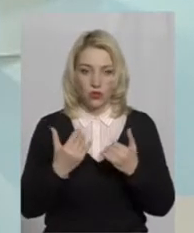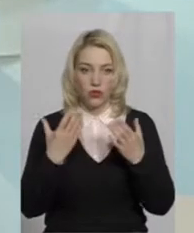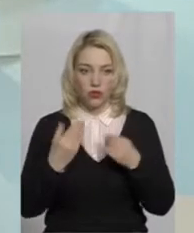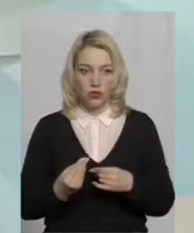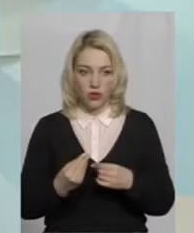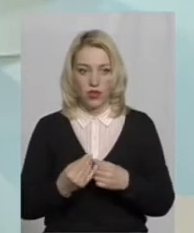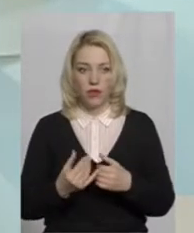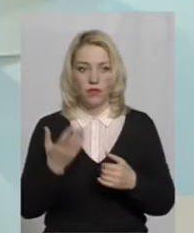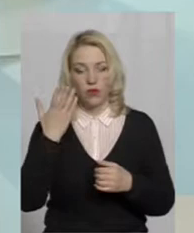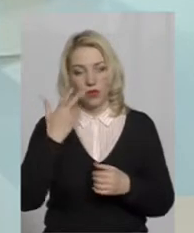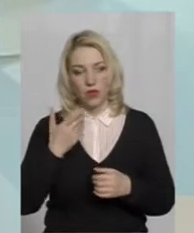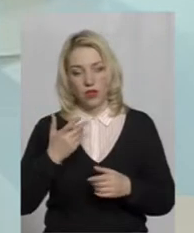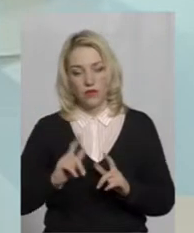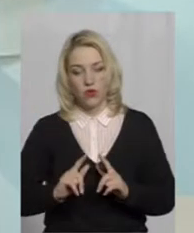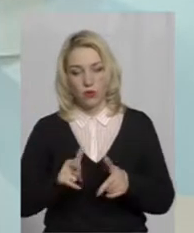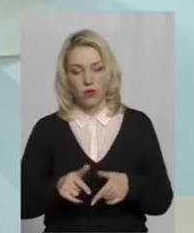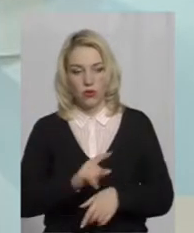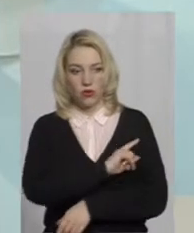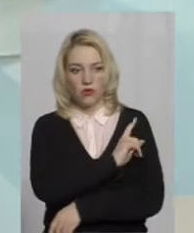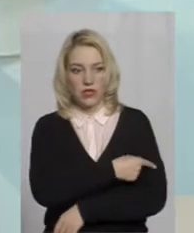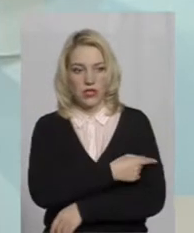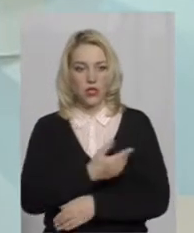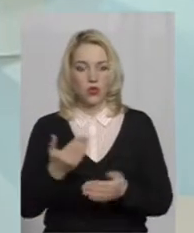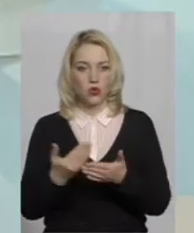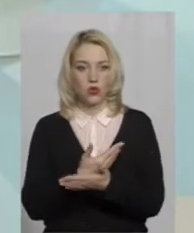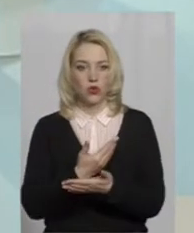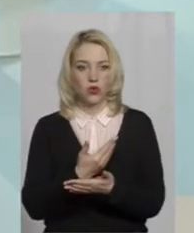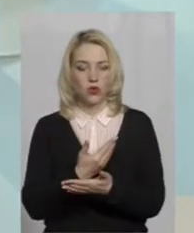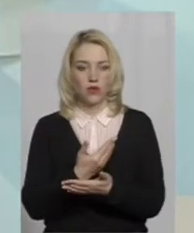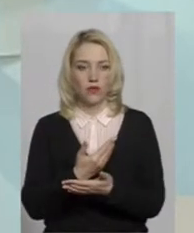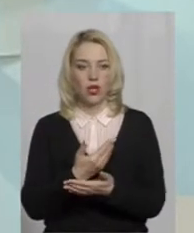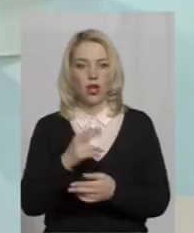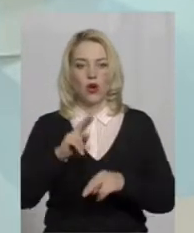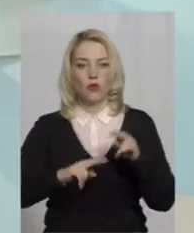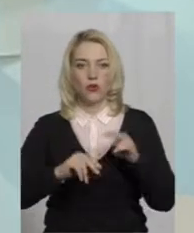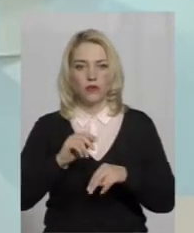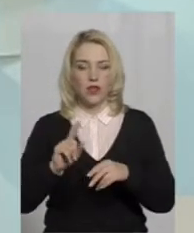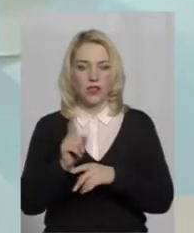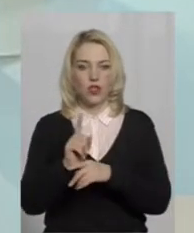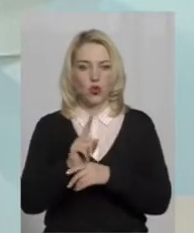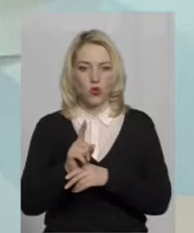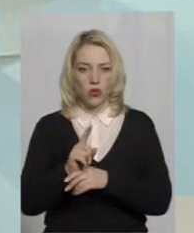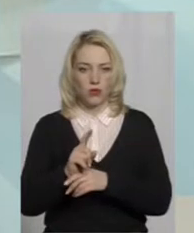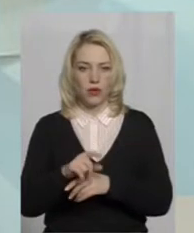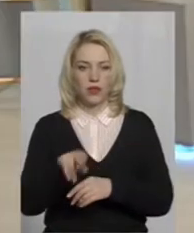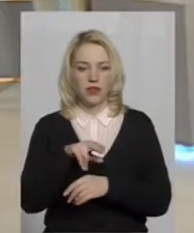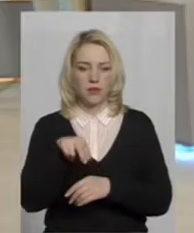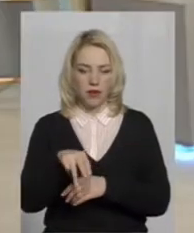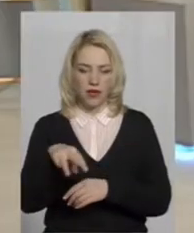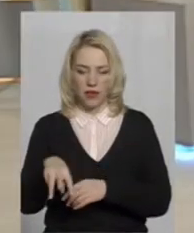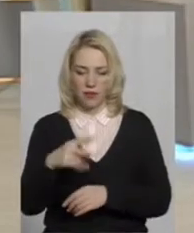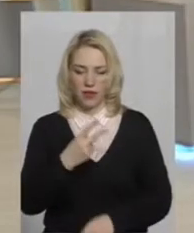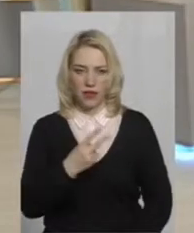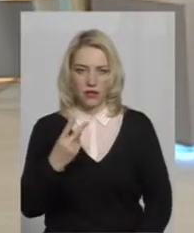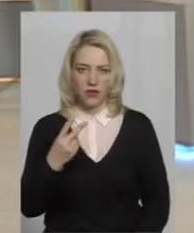вступають в силу нові державні будівельні норми ДБН В-2240.